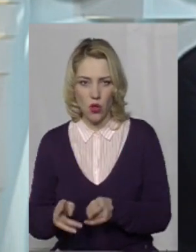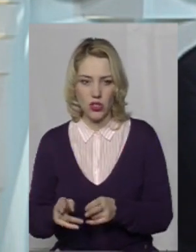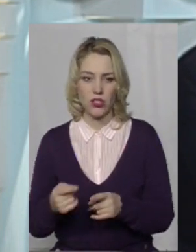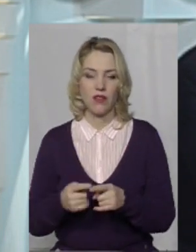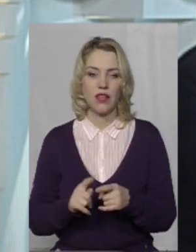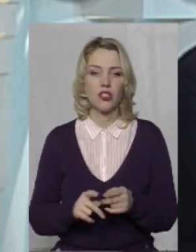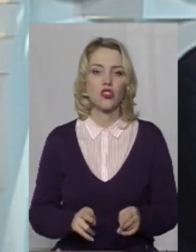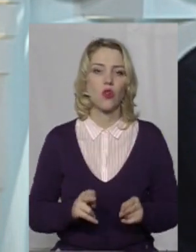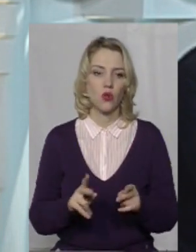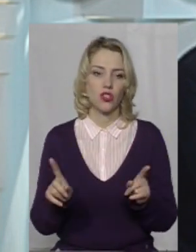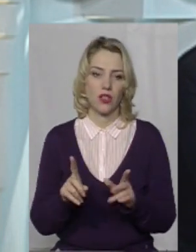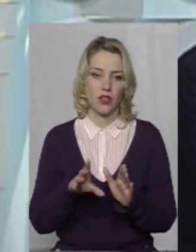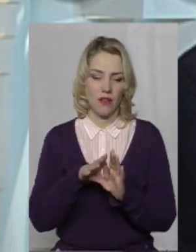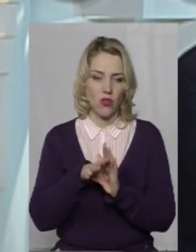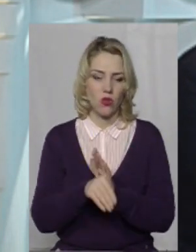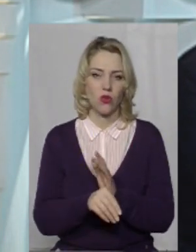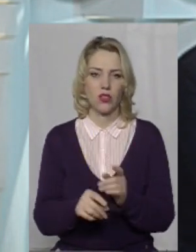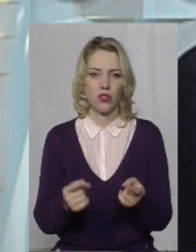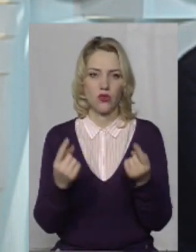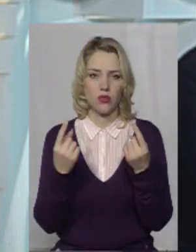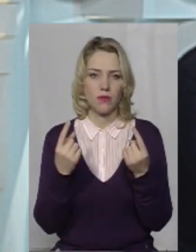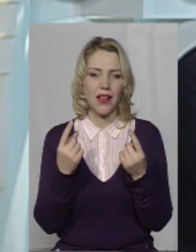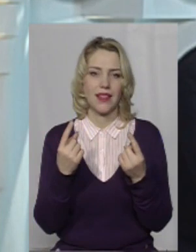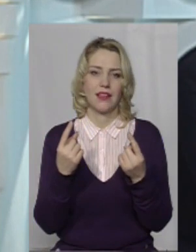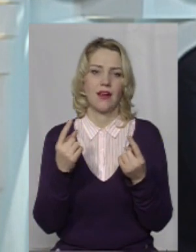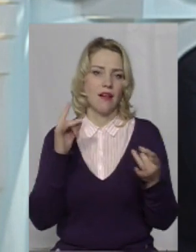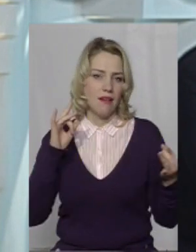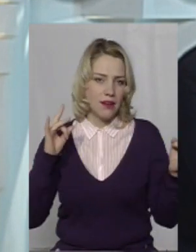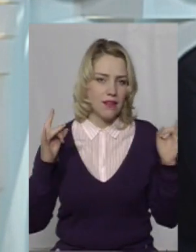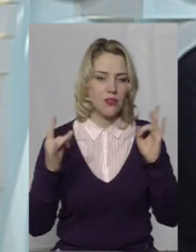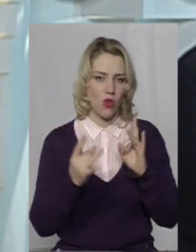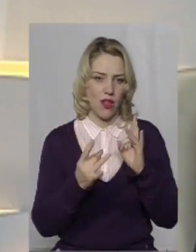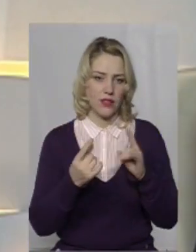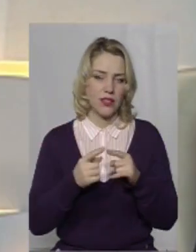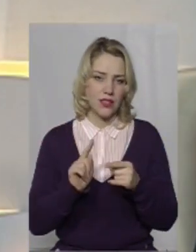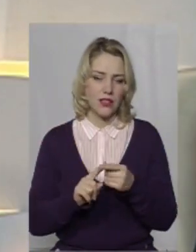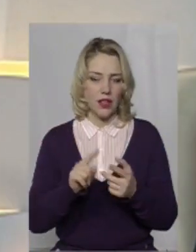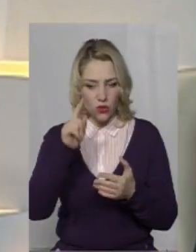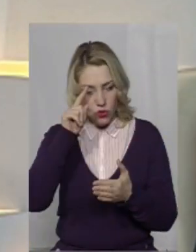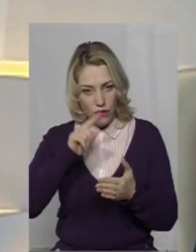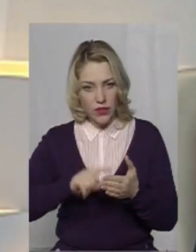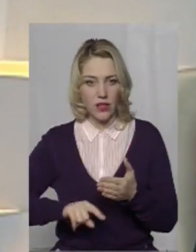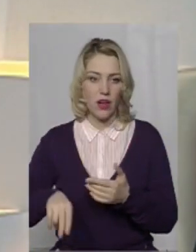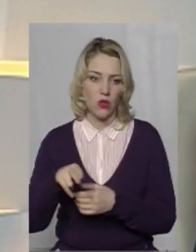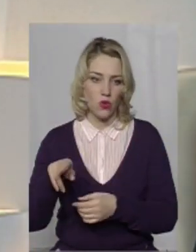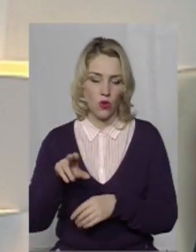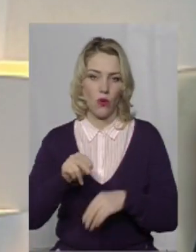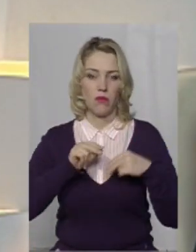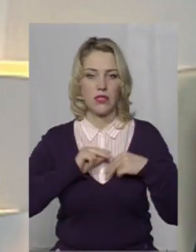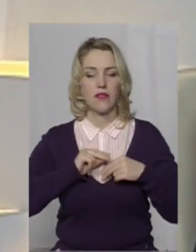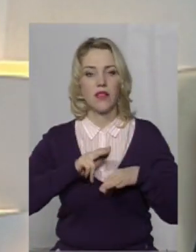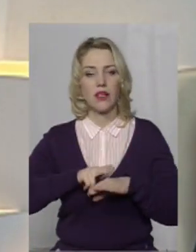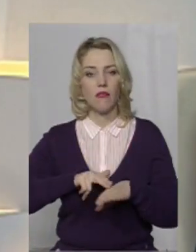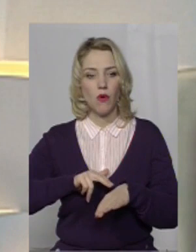які носять суспільний резонанс. І третій – це довіра саме працівників